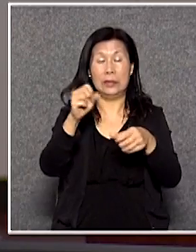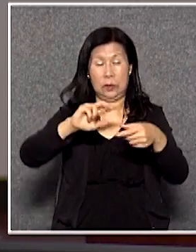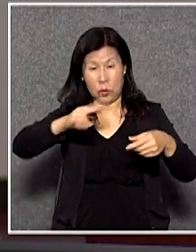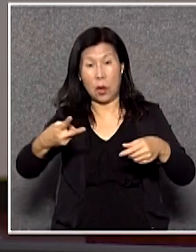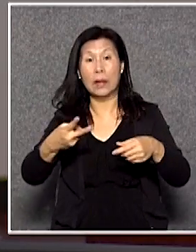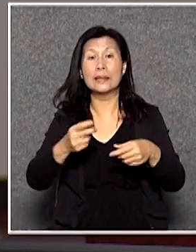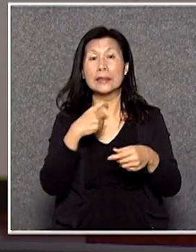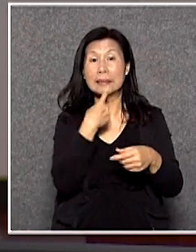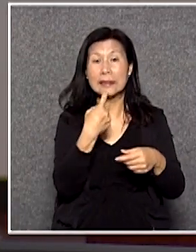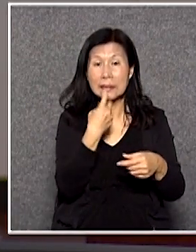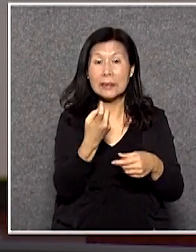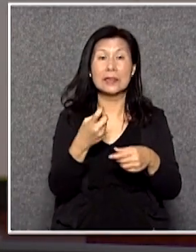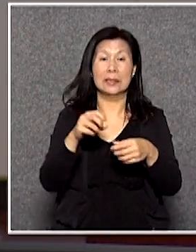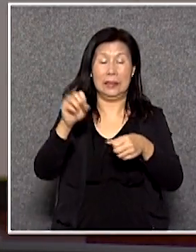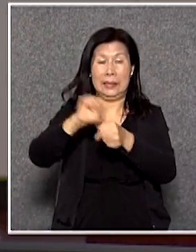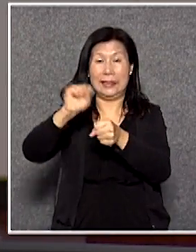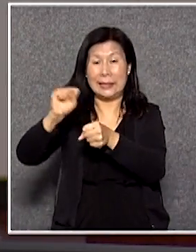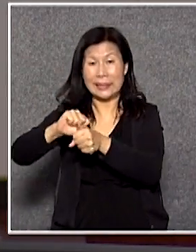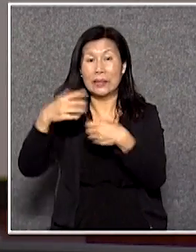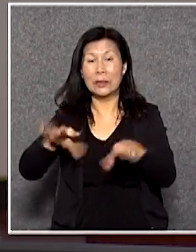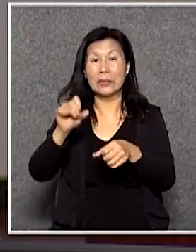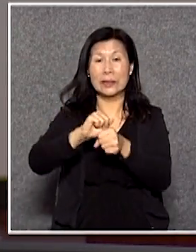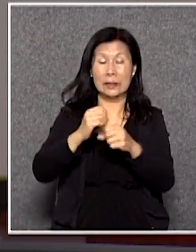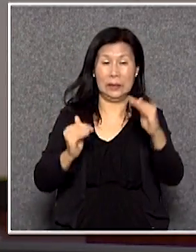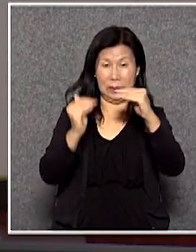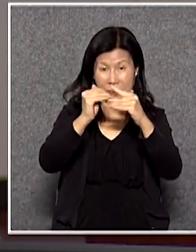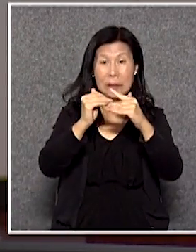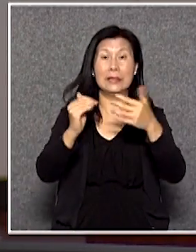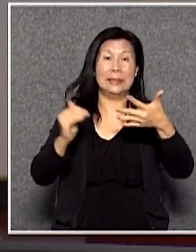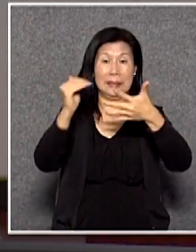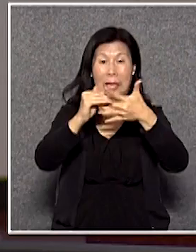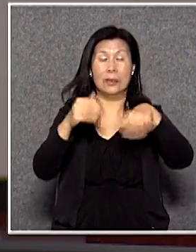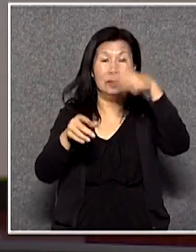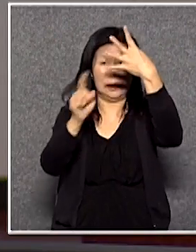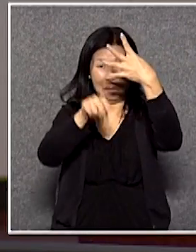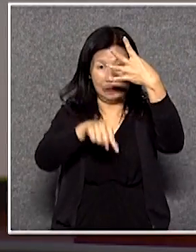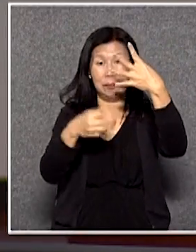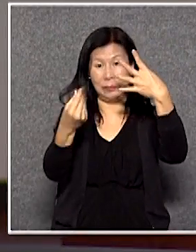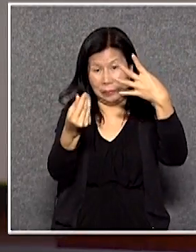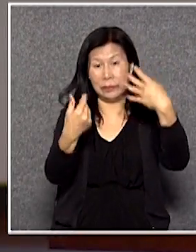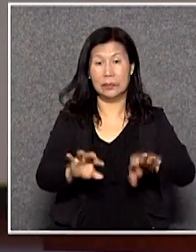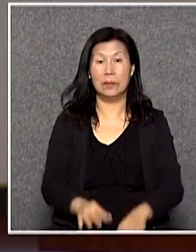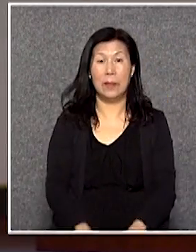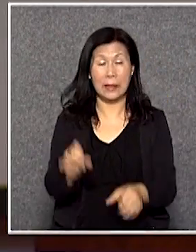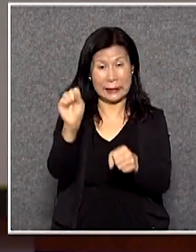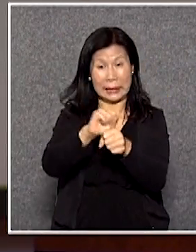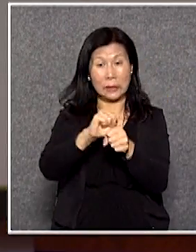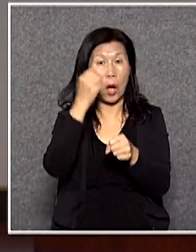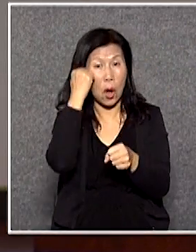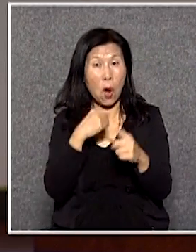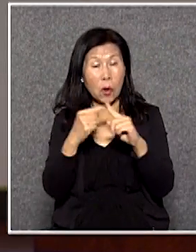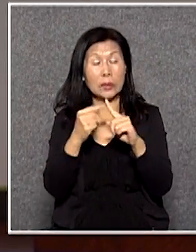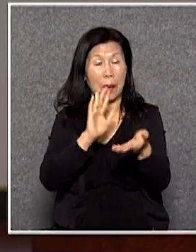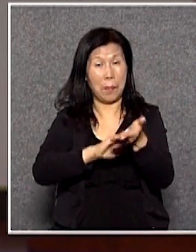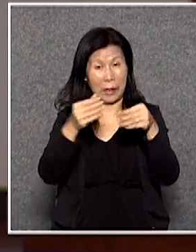為一元就將累積的金額上升就提高到四千元加強長者醫療券計劃